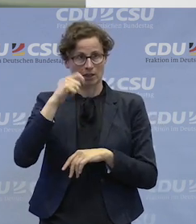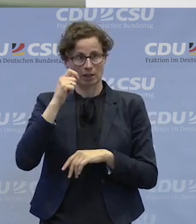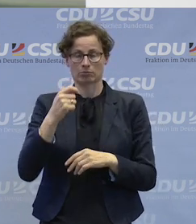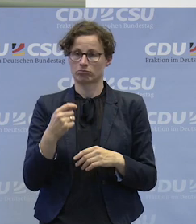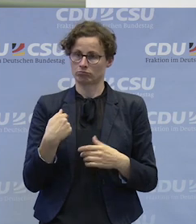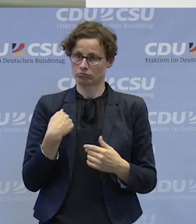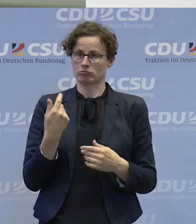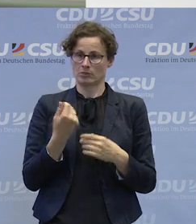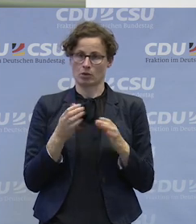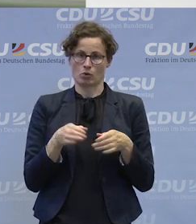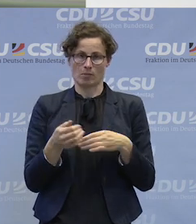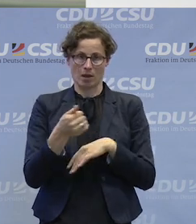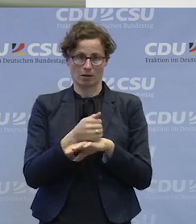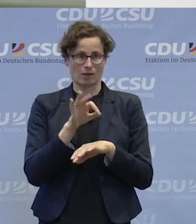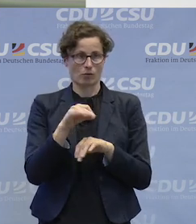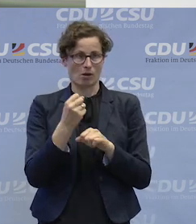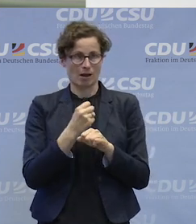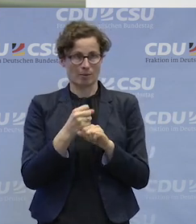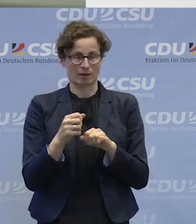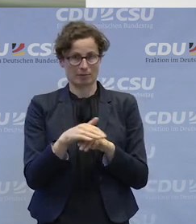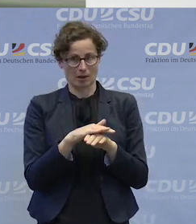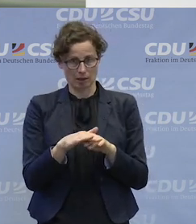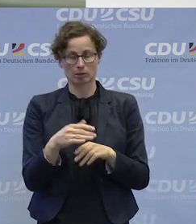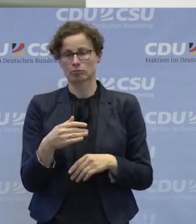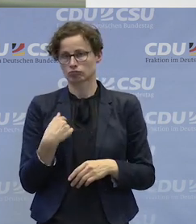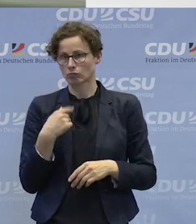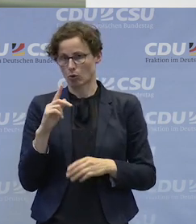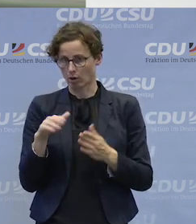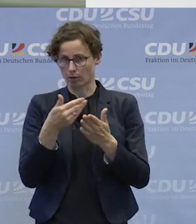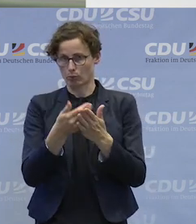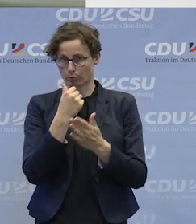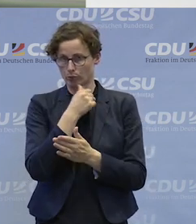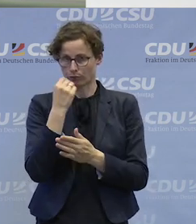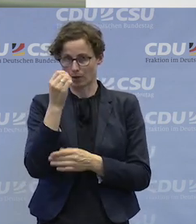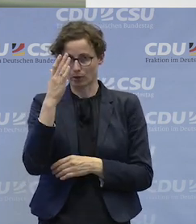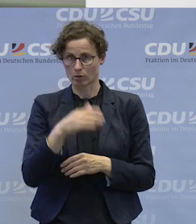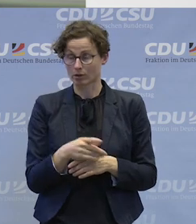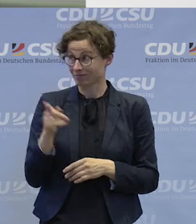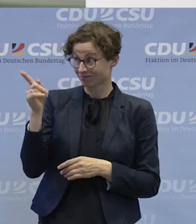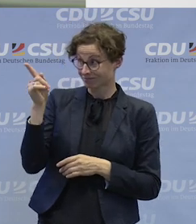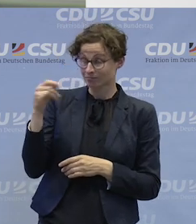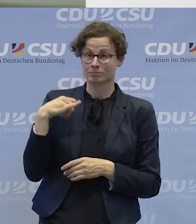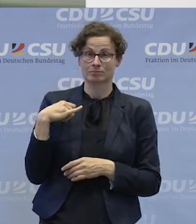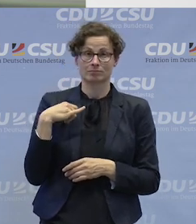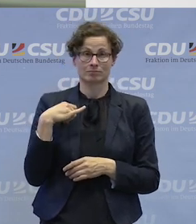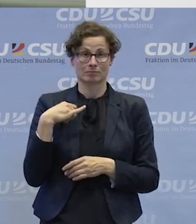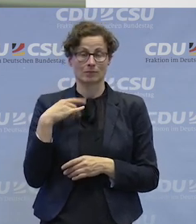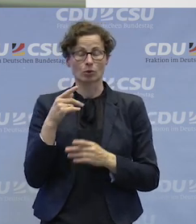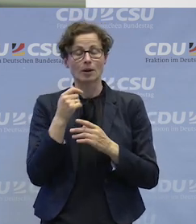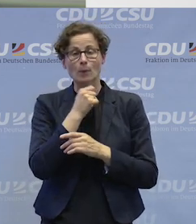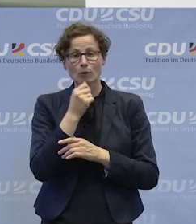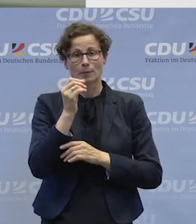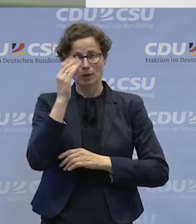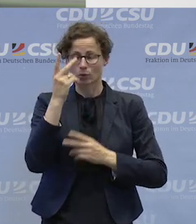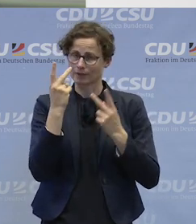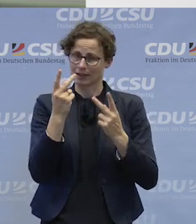Arbeitsbereich als Gruppenleiter und habe aber auch mit der beruflichen Bildung zu tun. Und ich finde dieses Thema total spannend und das ist mit eines der wichtigsten, denke ich,